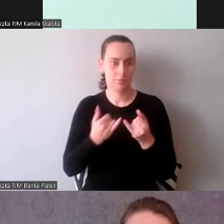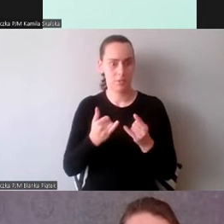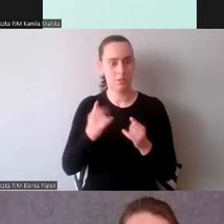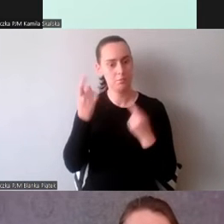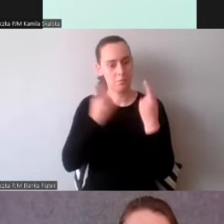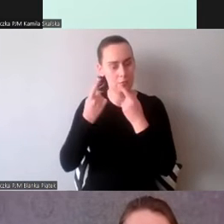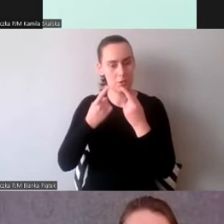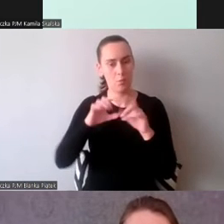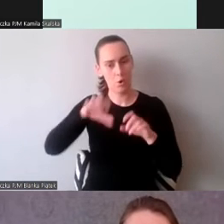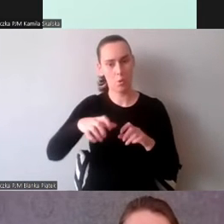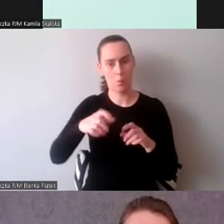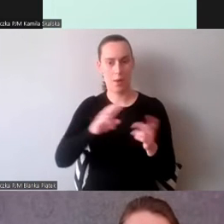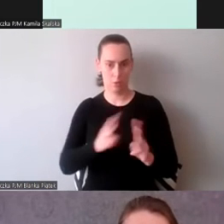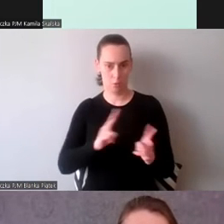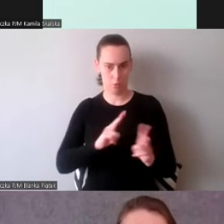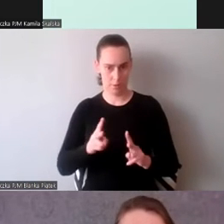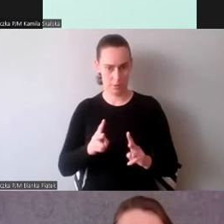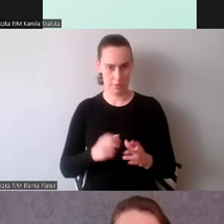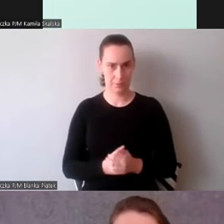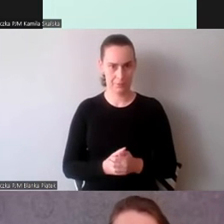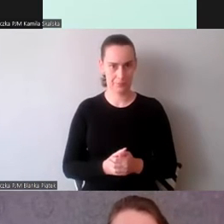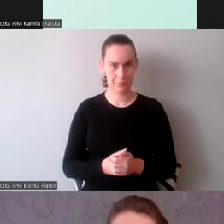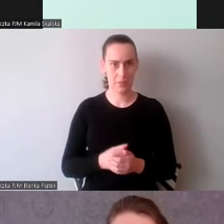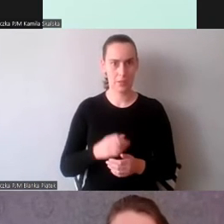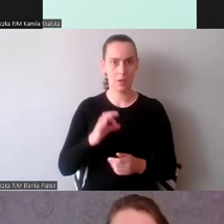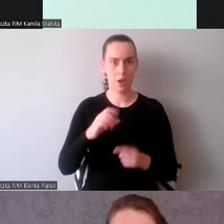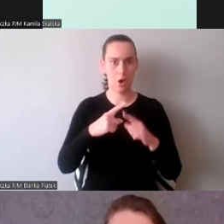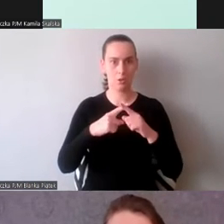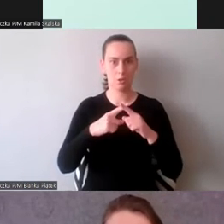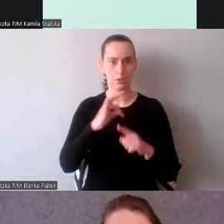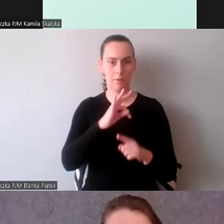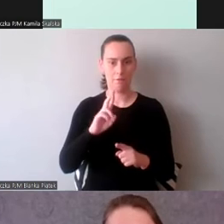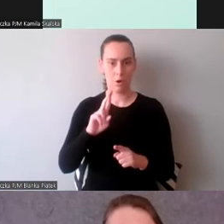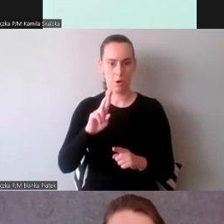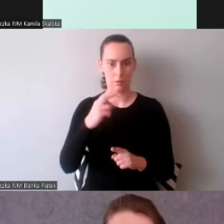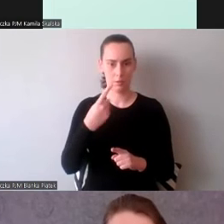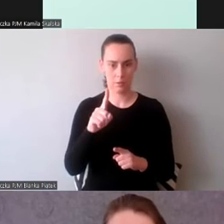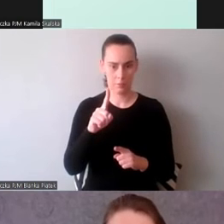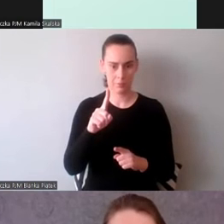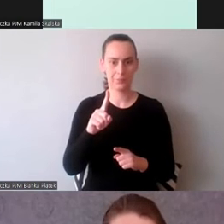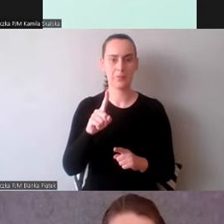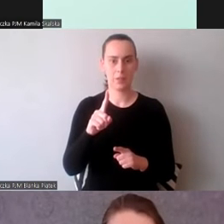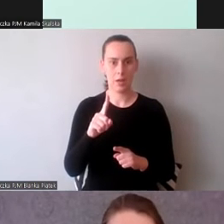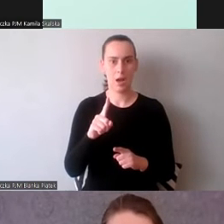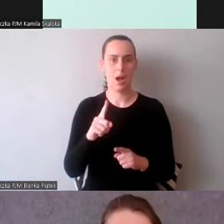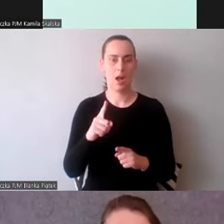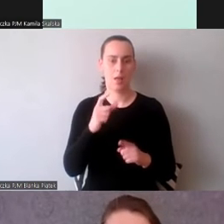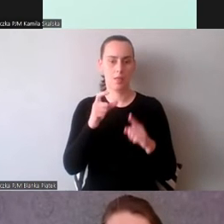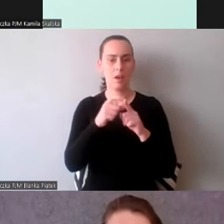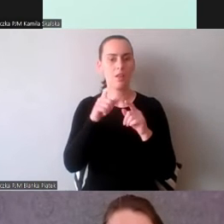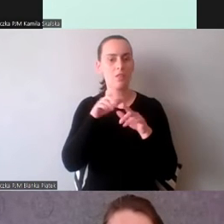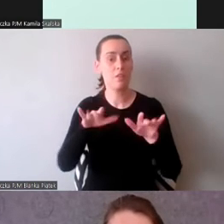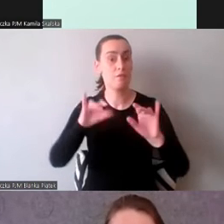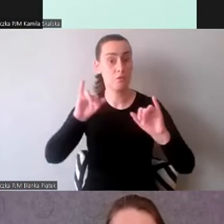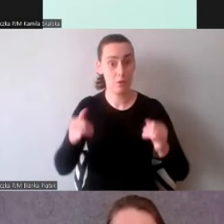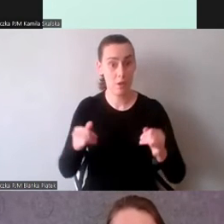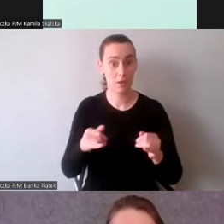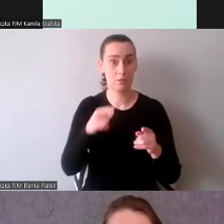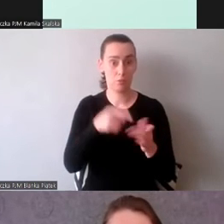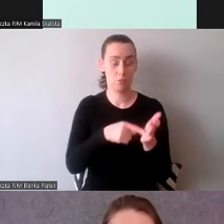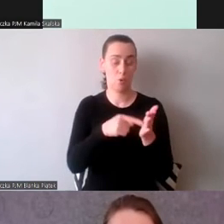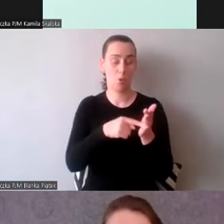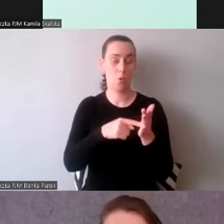Oxford definiuje to również jako czynność umysłową lub proces zdobywania wiedzy i zrozumienia przez myśl,